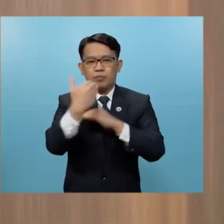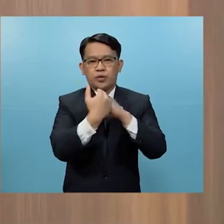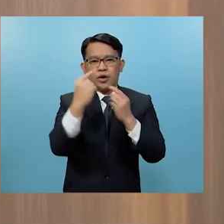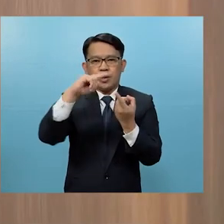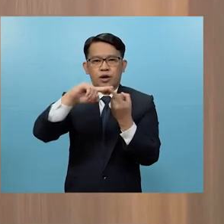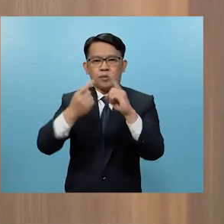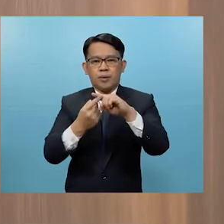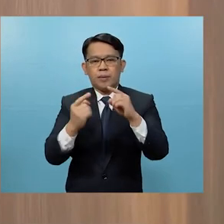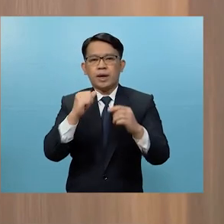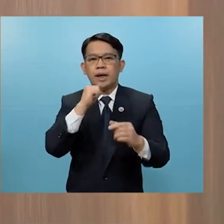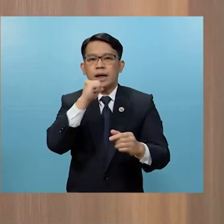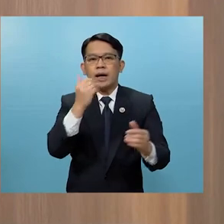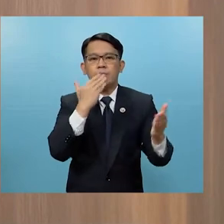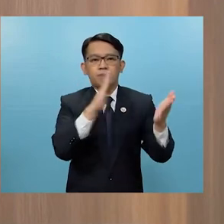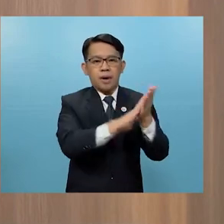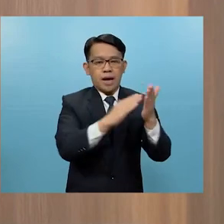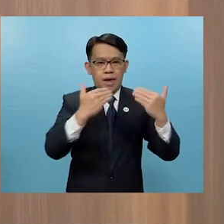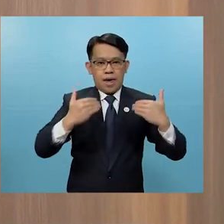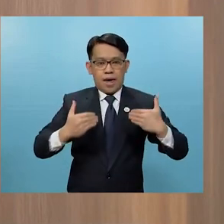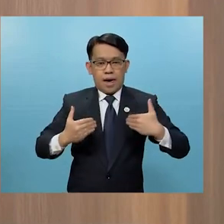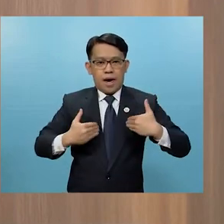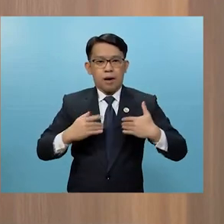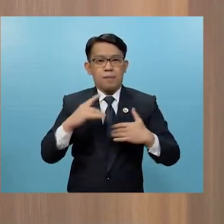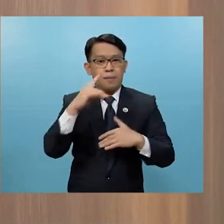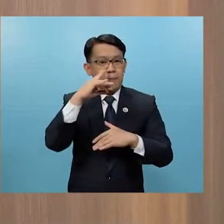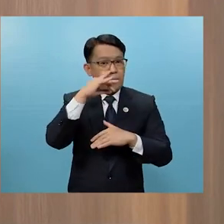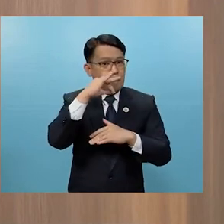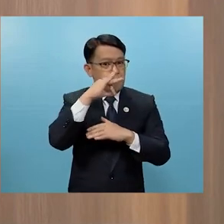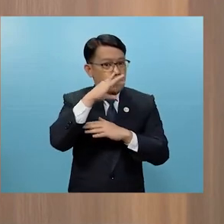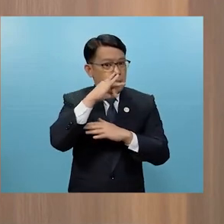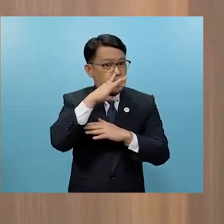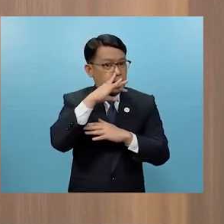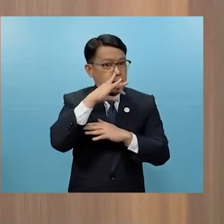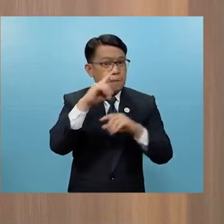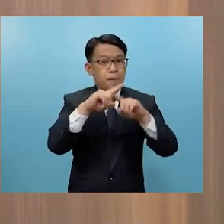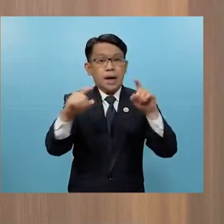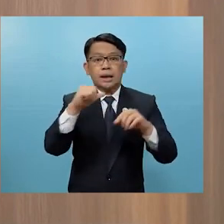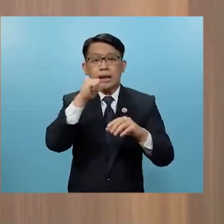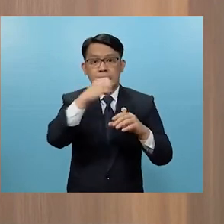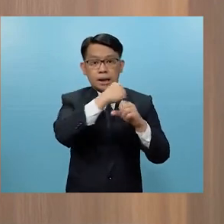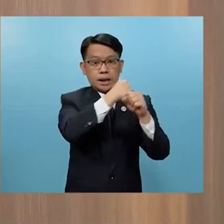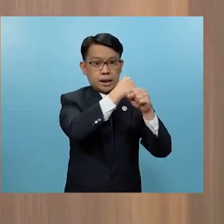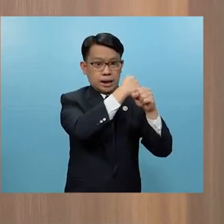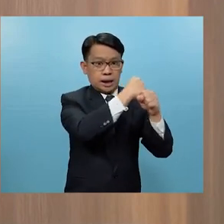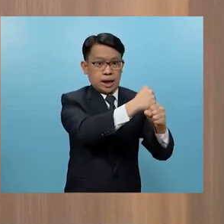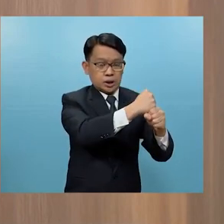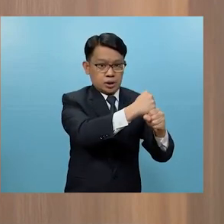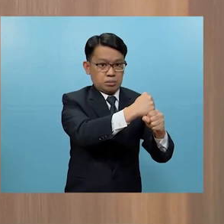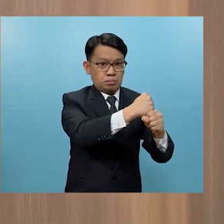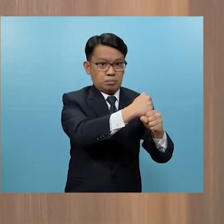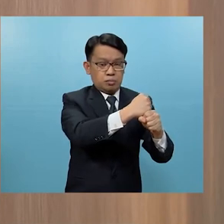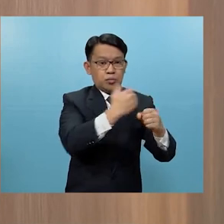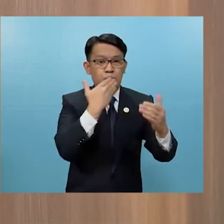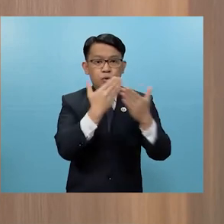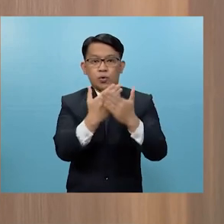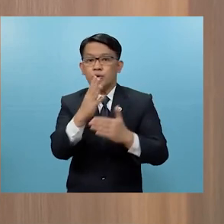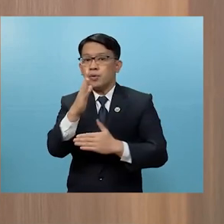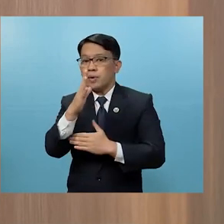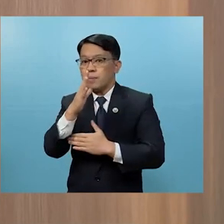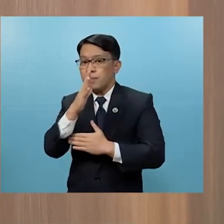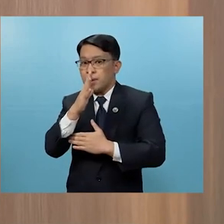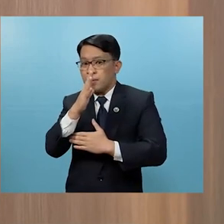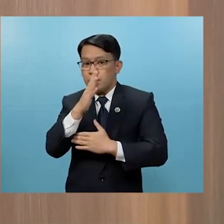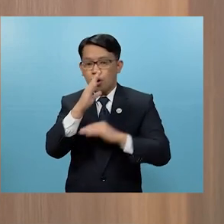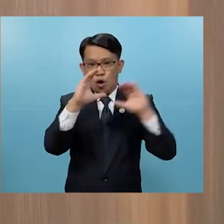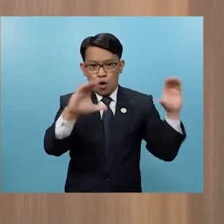kaibigan hindi po masama na magkaroon ng kasambahay Subalit hindi po dapat na iniaasa na lamang ng mabuting asawa